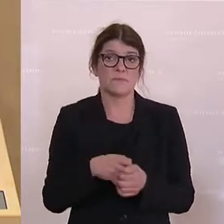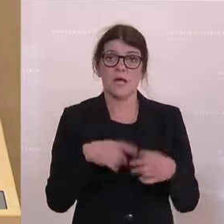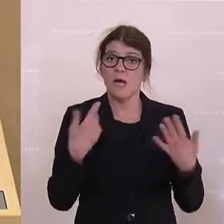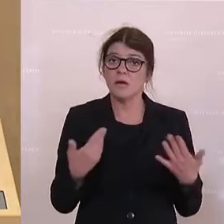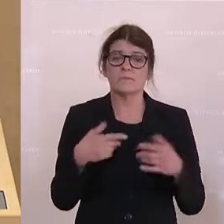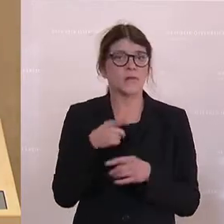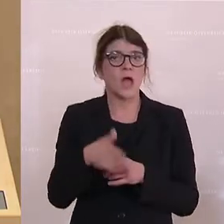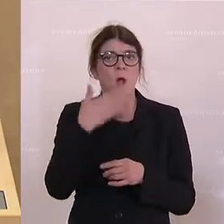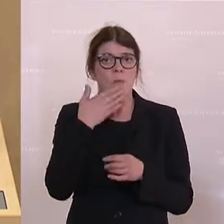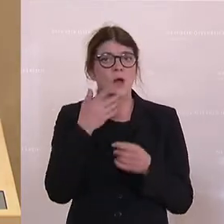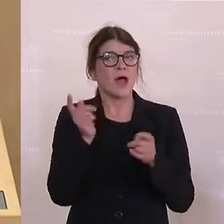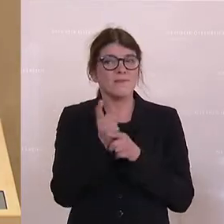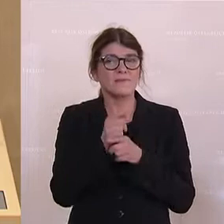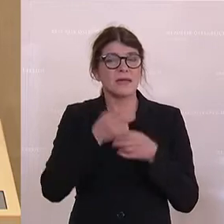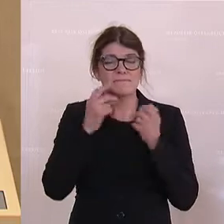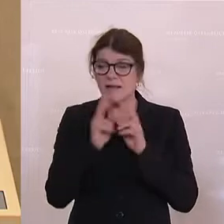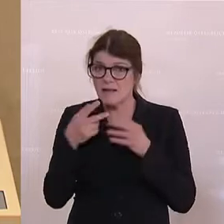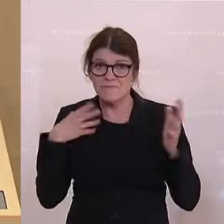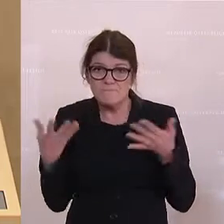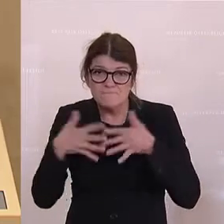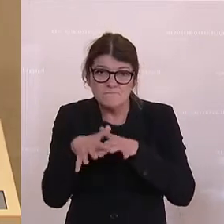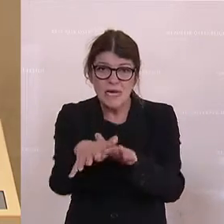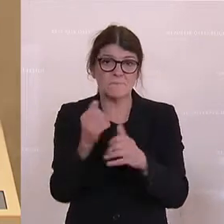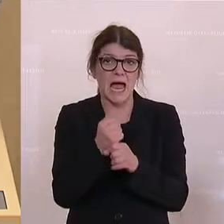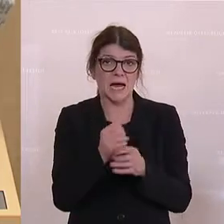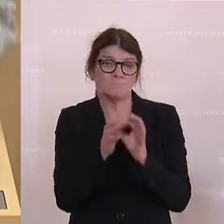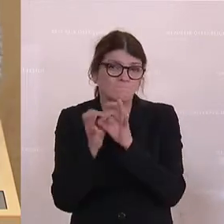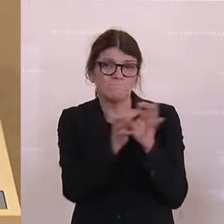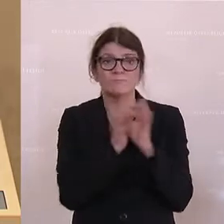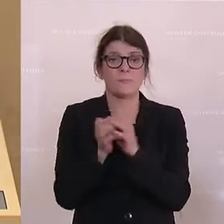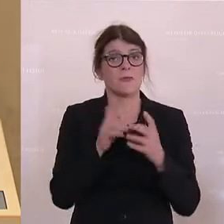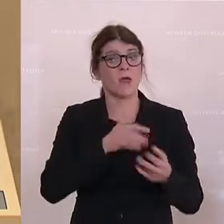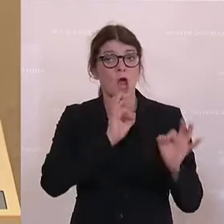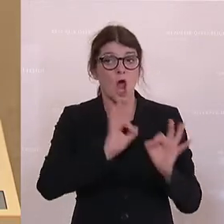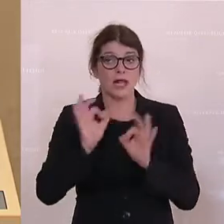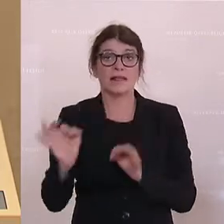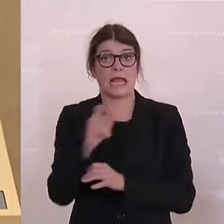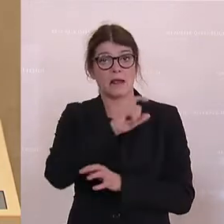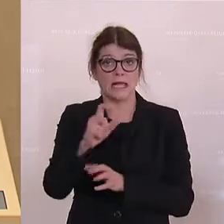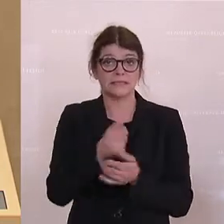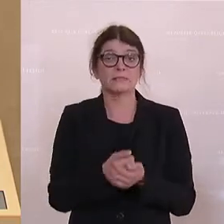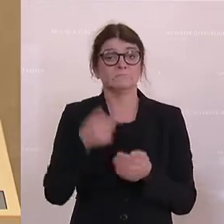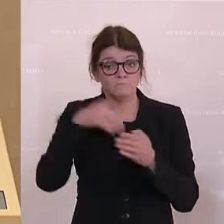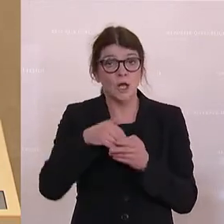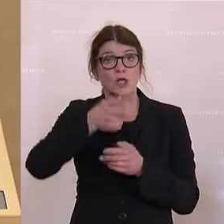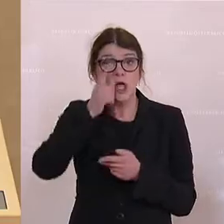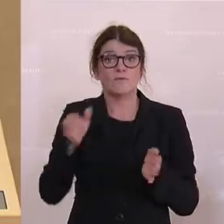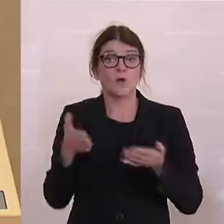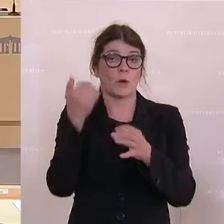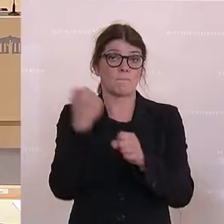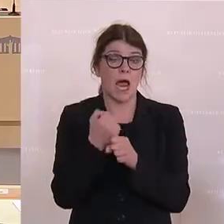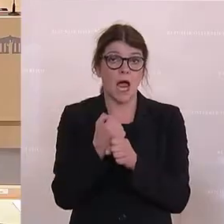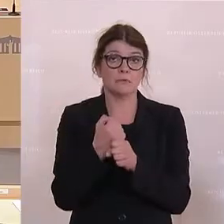dass man die Synergien bündelt und in einer ordentlichen Klasse Deutschförderung betreibt,